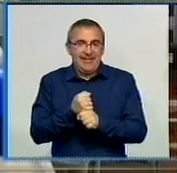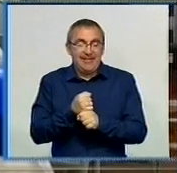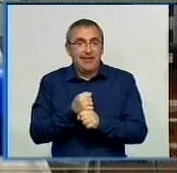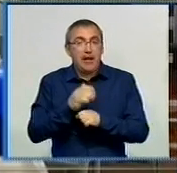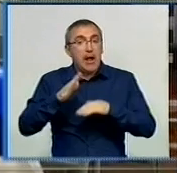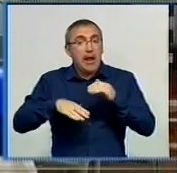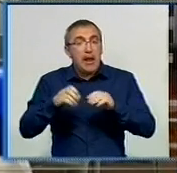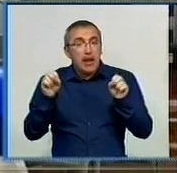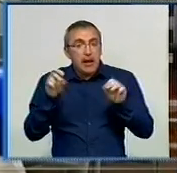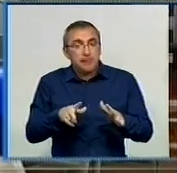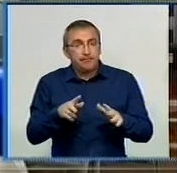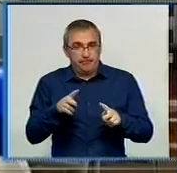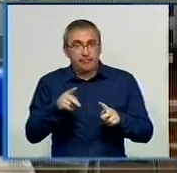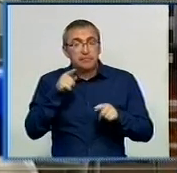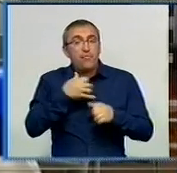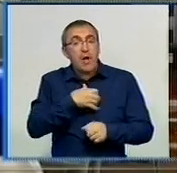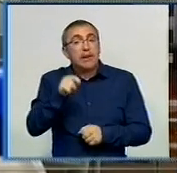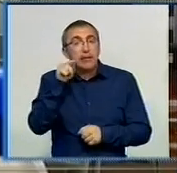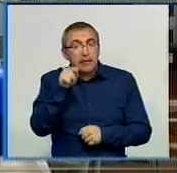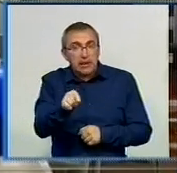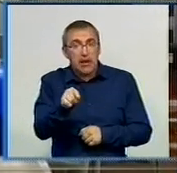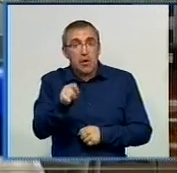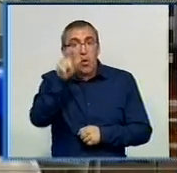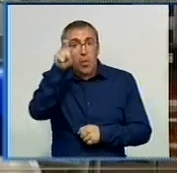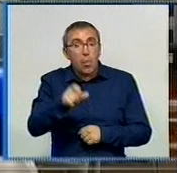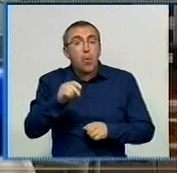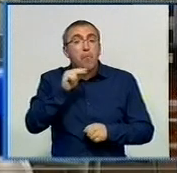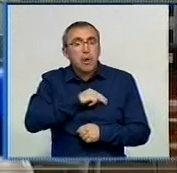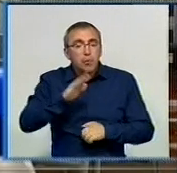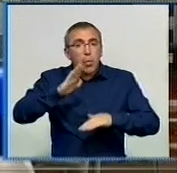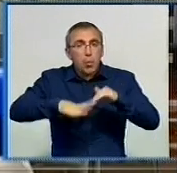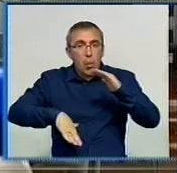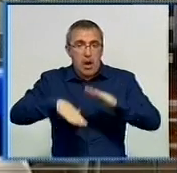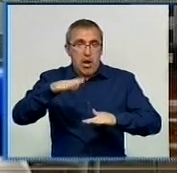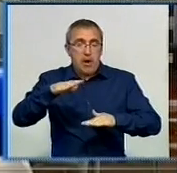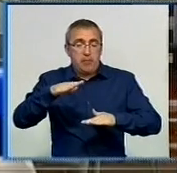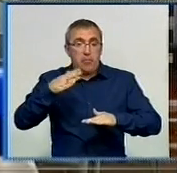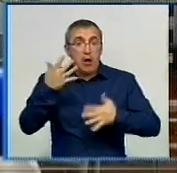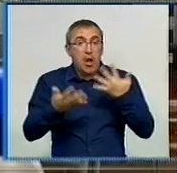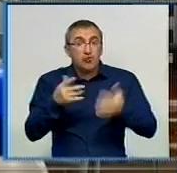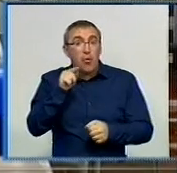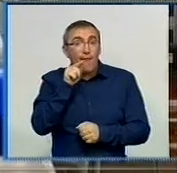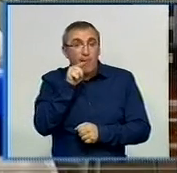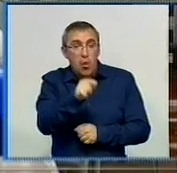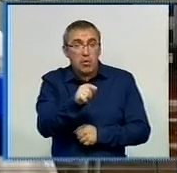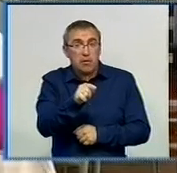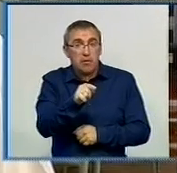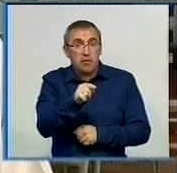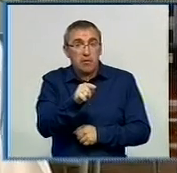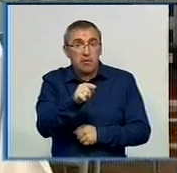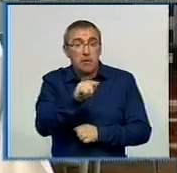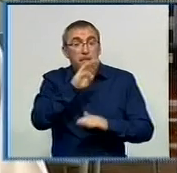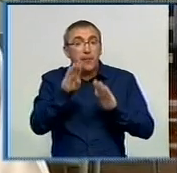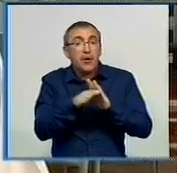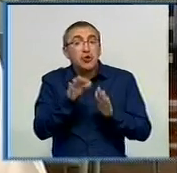навчання дуже важливим є те, якщо людина працює руками. І якщо вона просто під